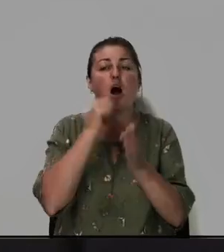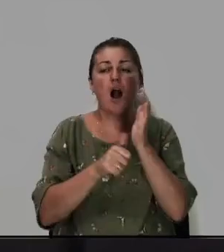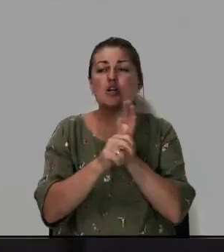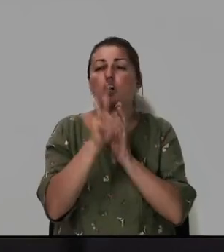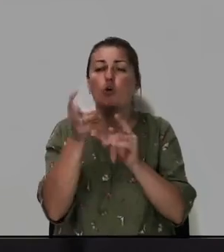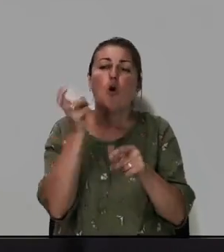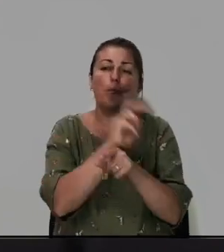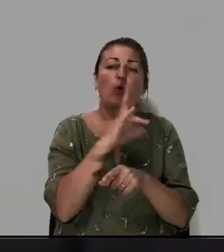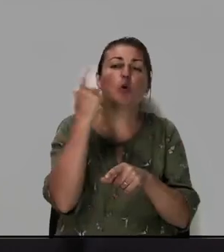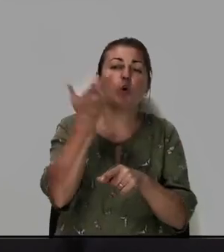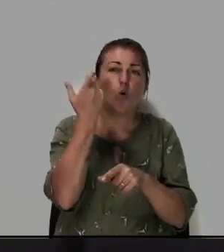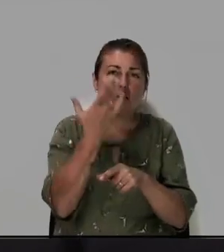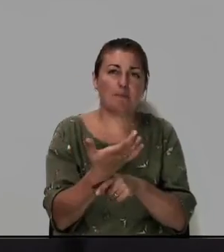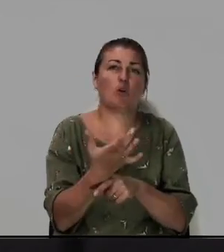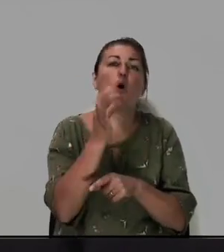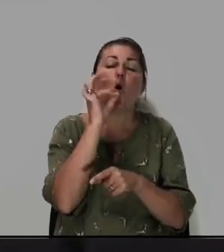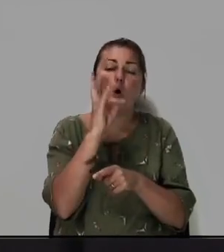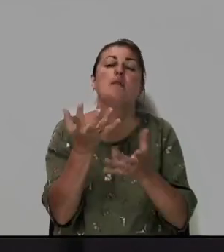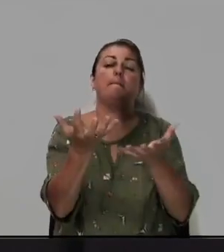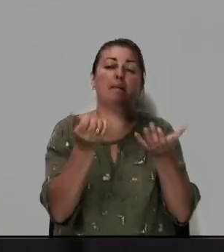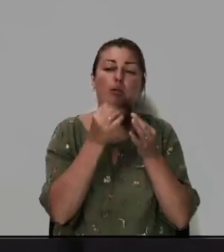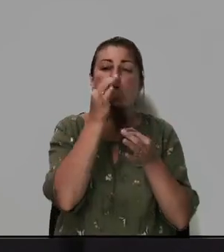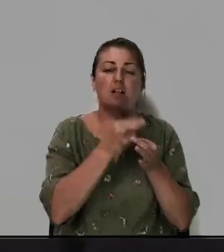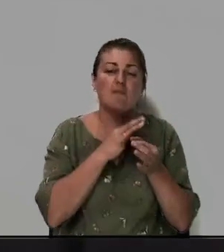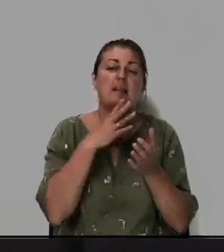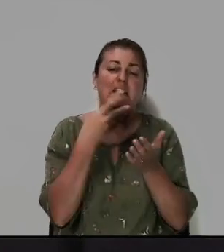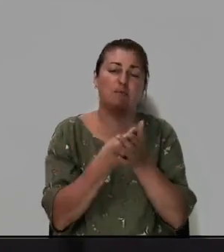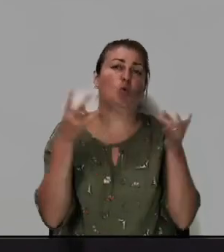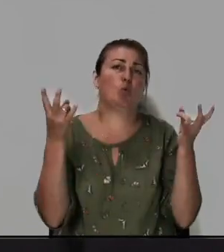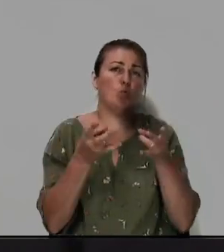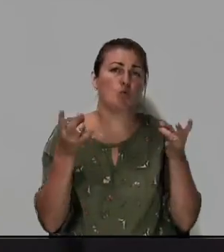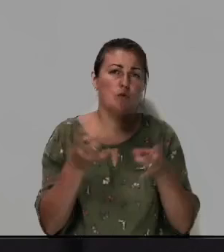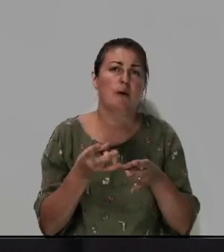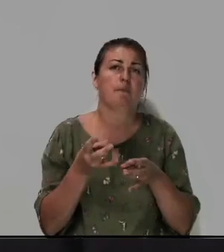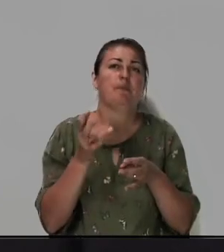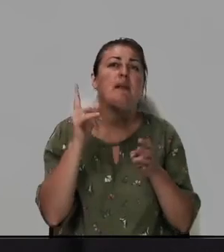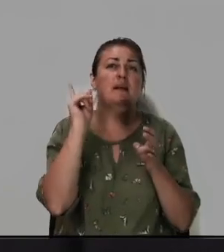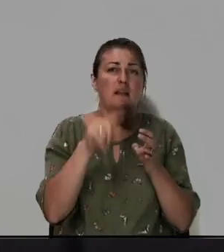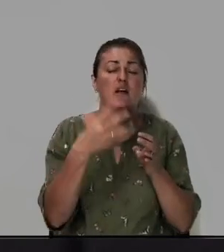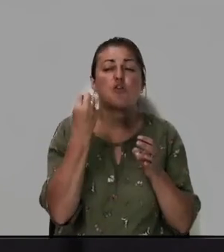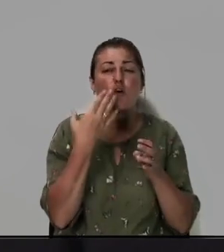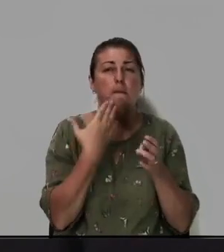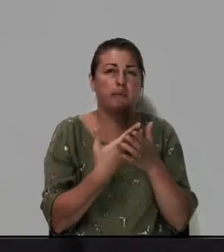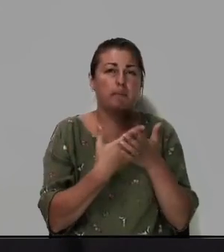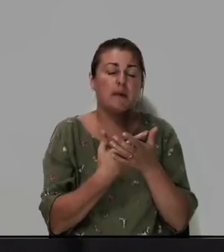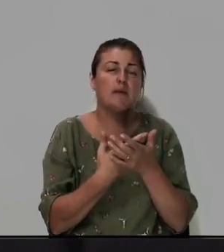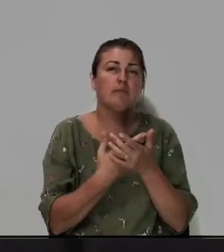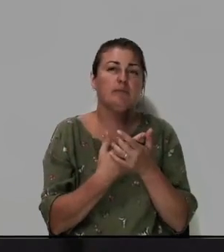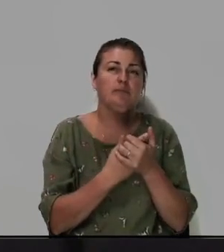приходит к Господу он получит ответ на свои нужды также еще пример приведу